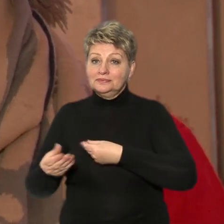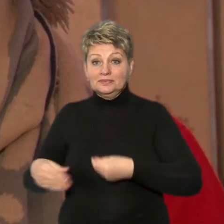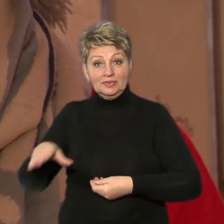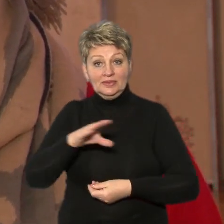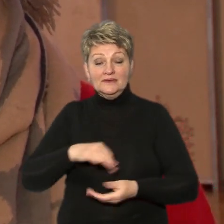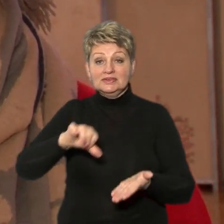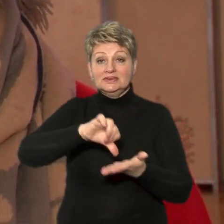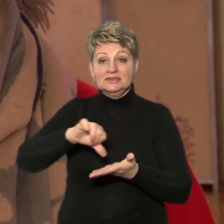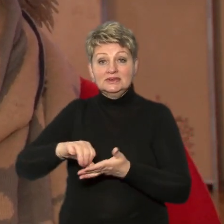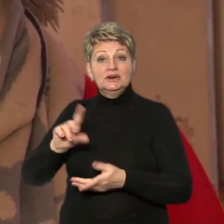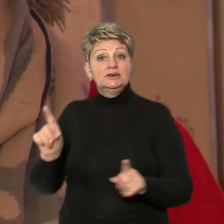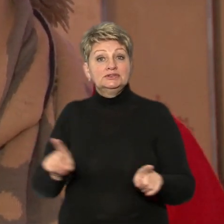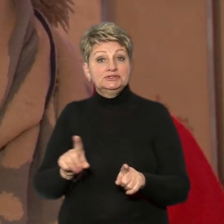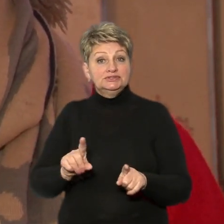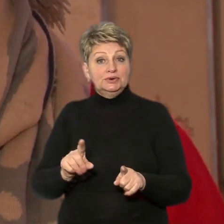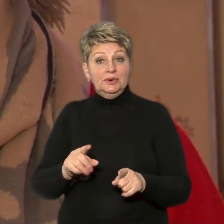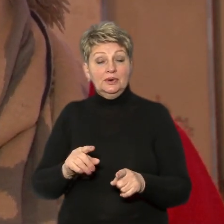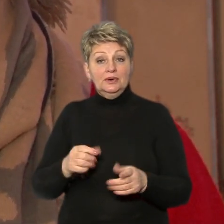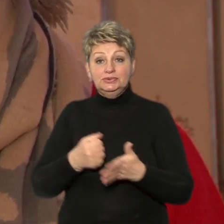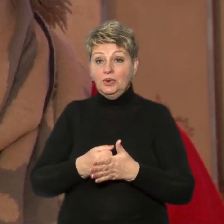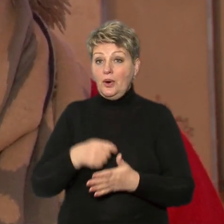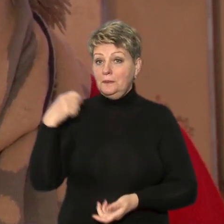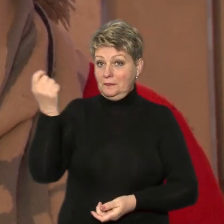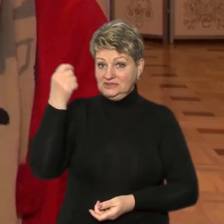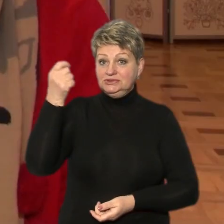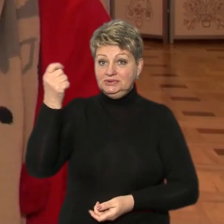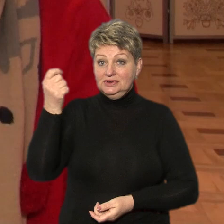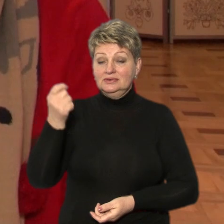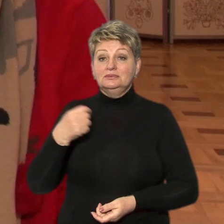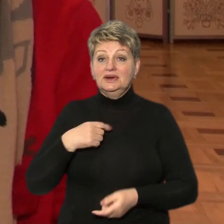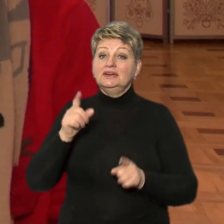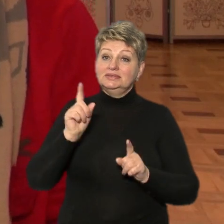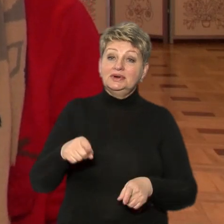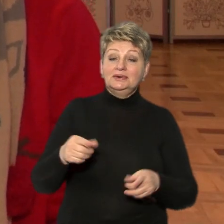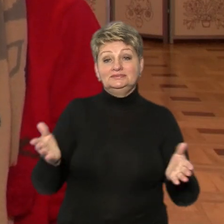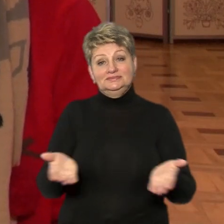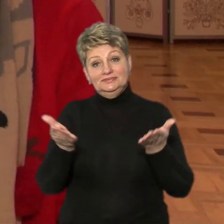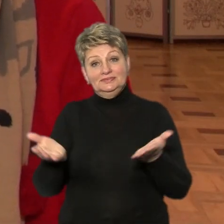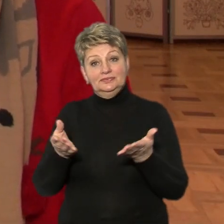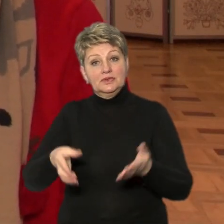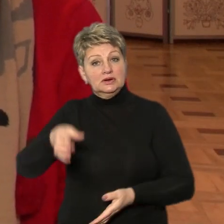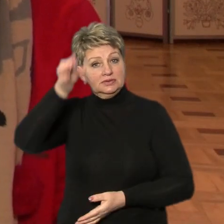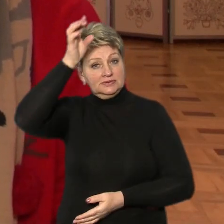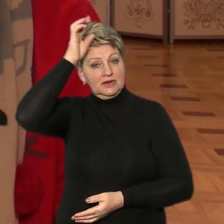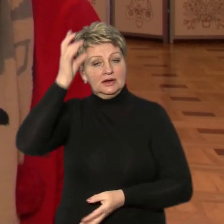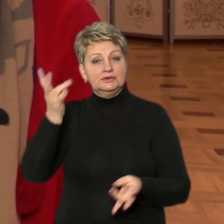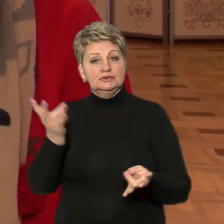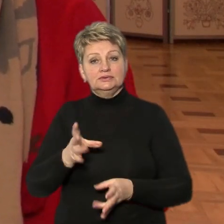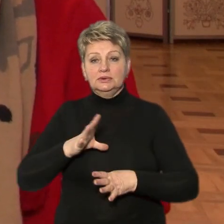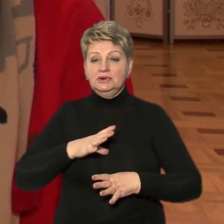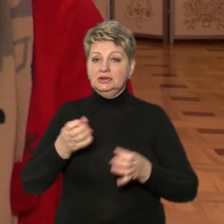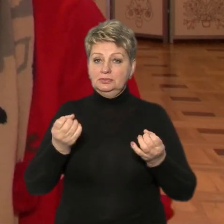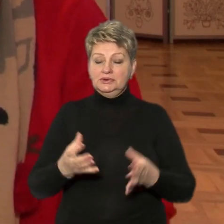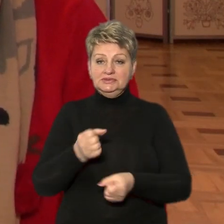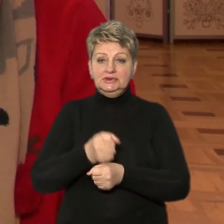Що стосується пастушків, теж у них ми даємо позитив. Царі – це, в принципі, все просто, треба було зробити їх такими